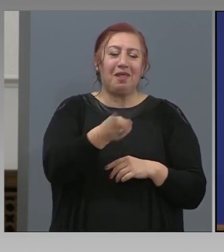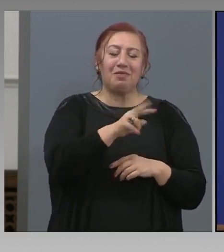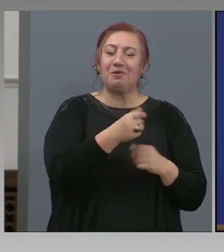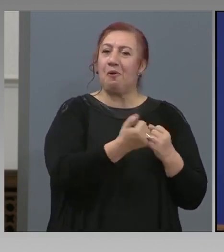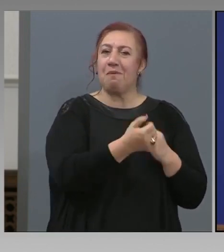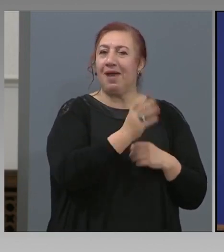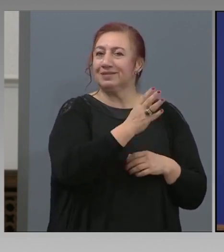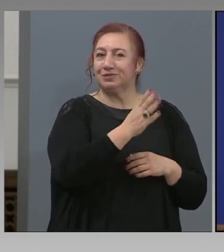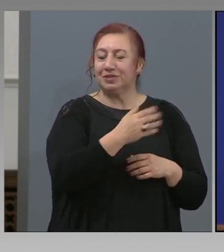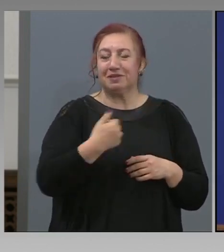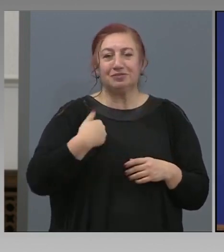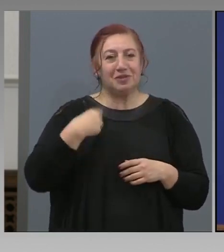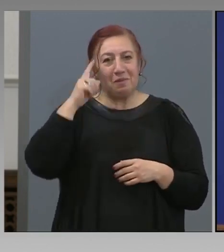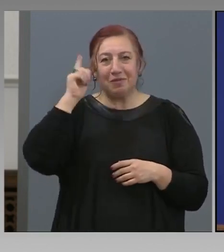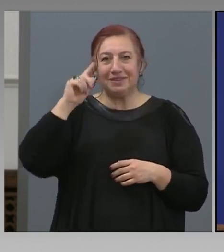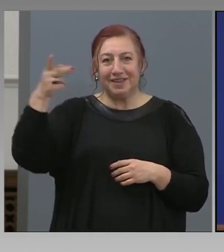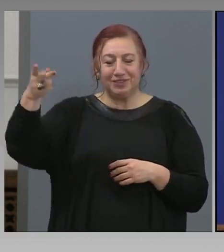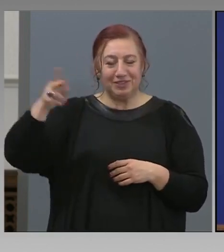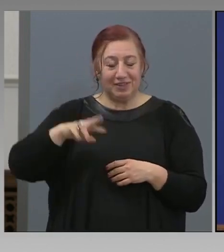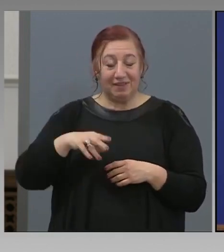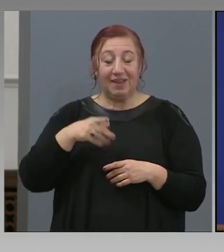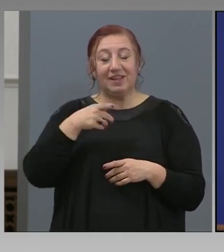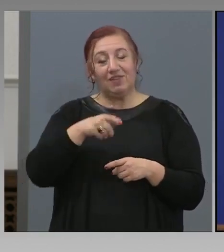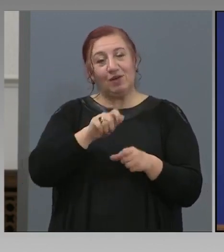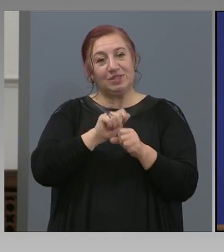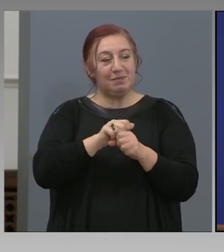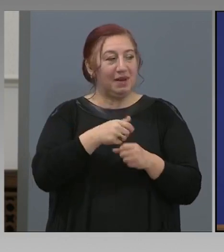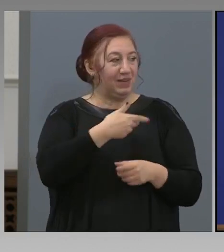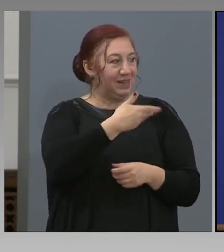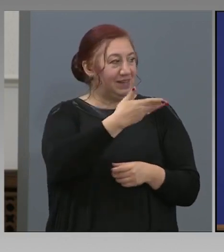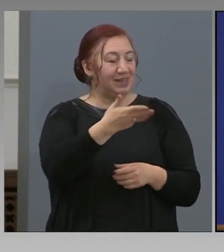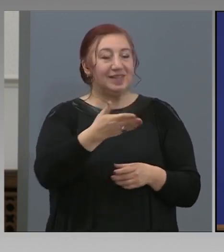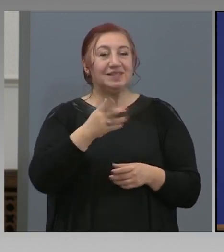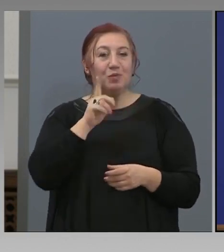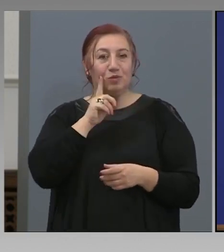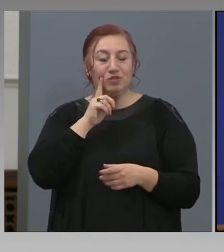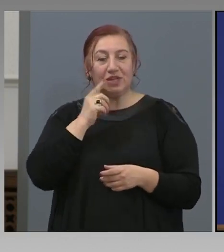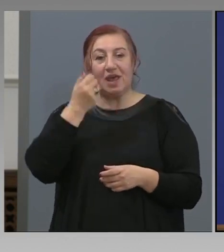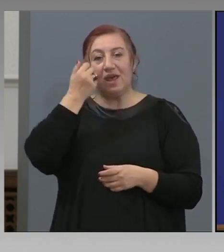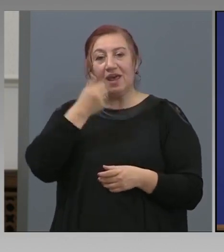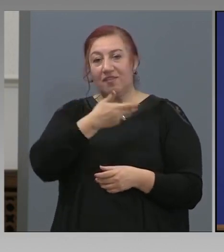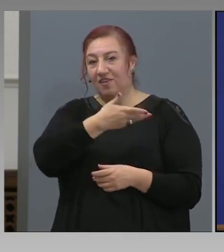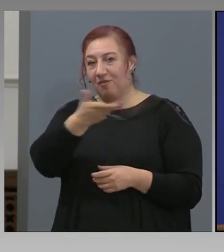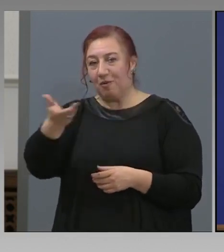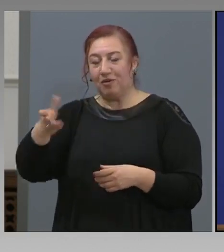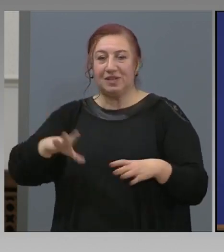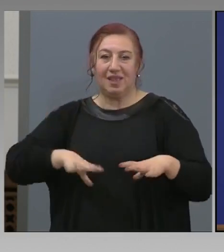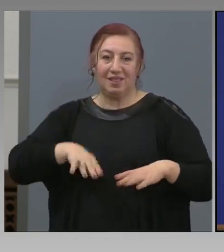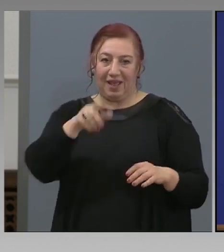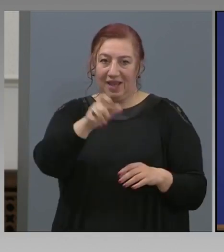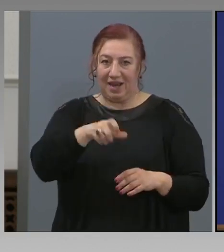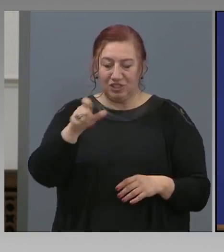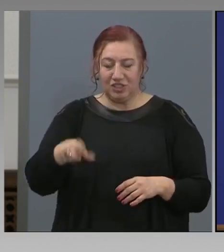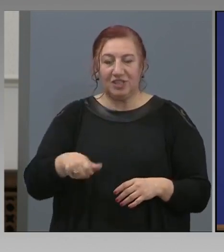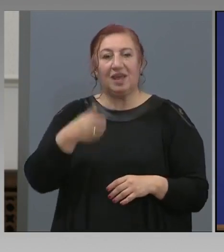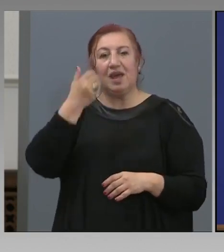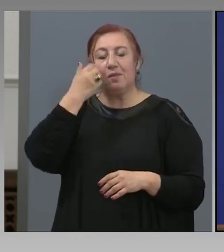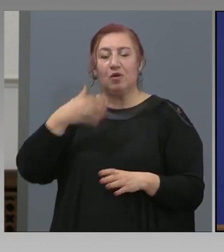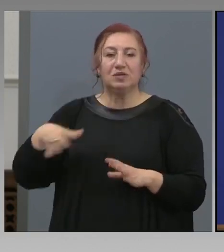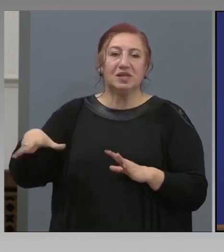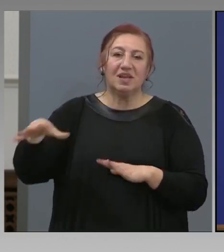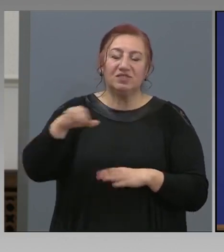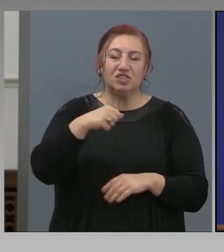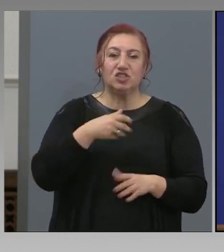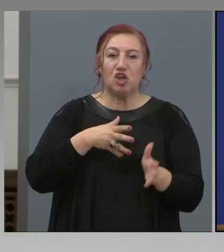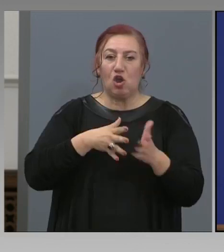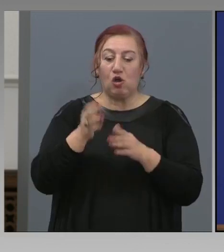това, което са направили тези момчета, в полза на гражданите, полза и на хората, които се занимават с тази дейност, те са